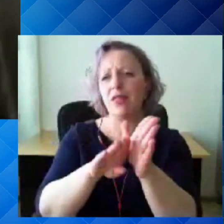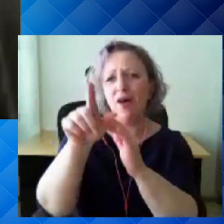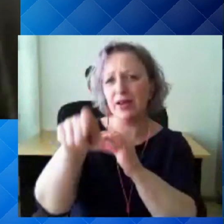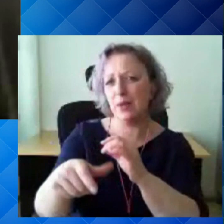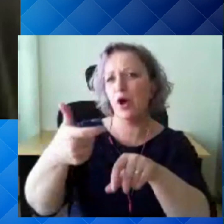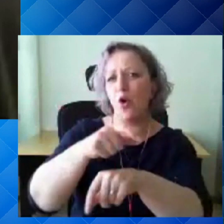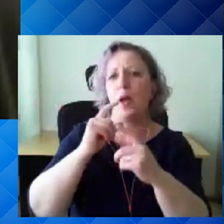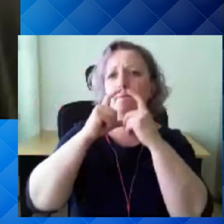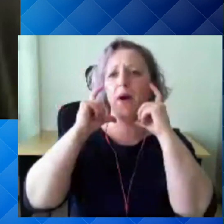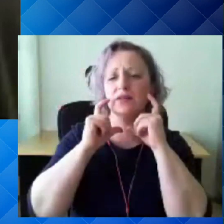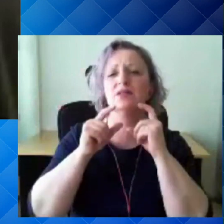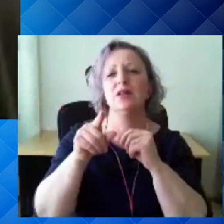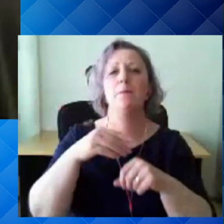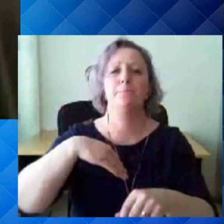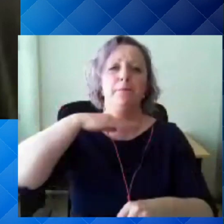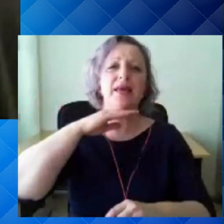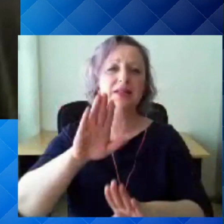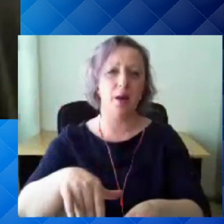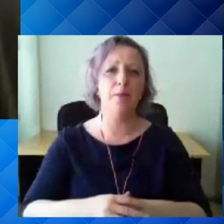maskikandmisest üksi piisab.